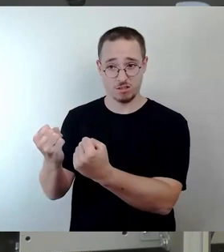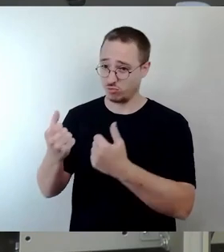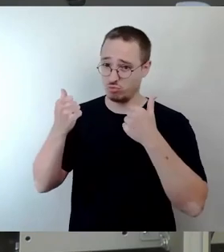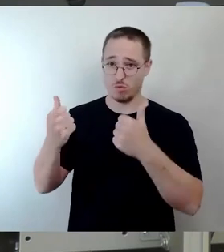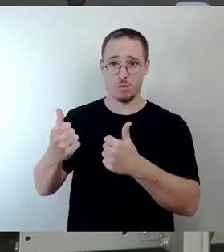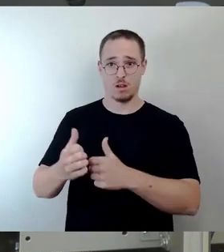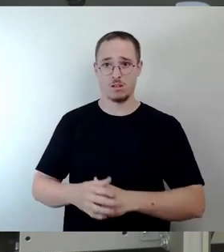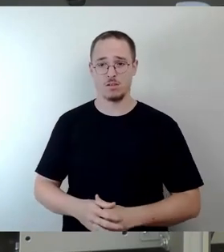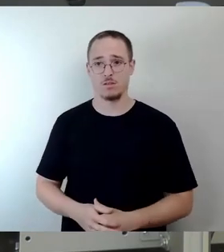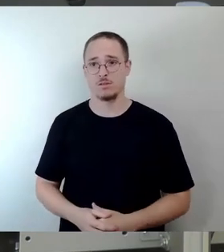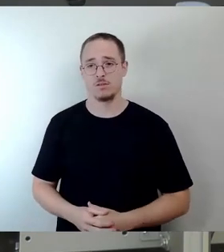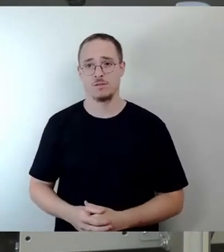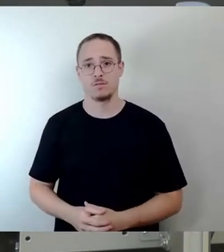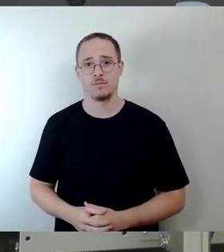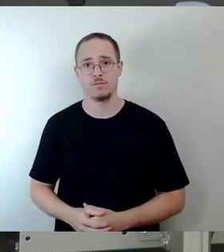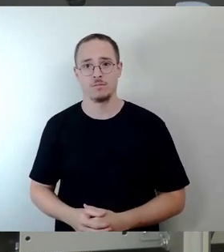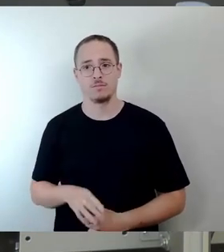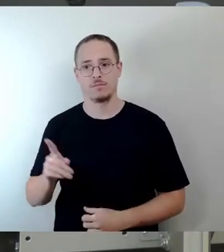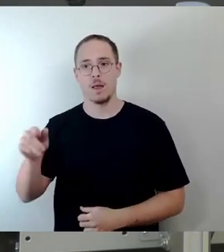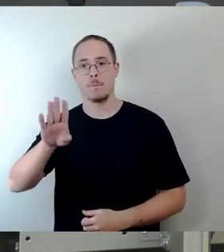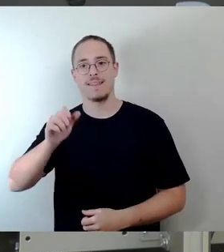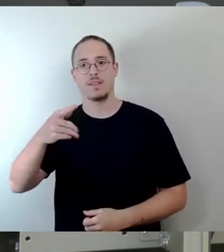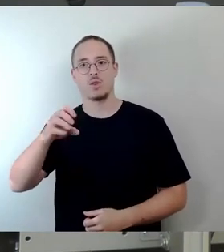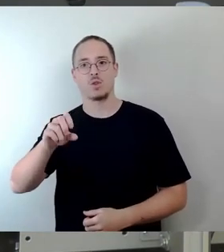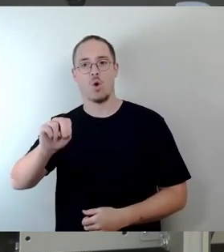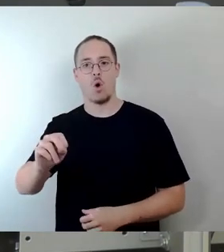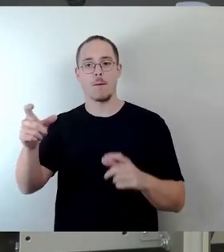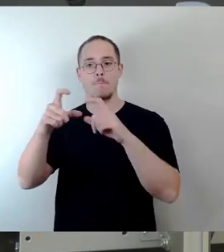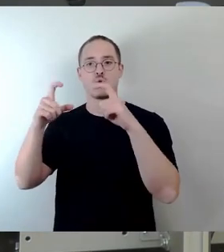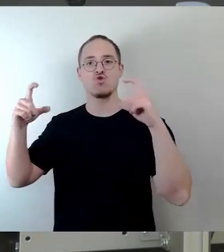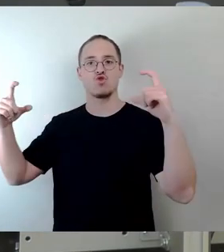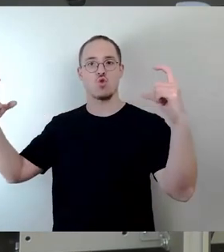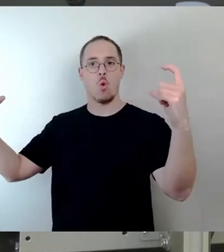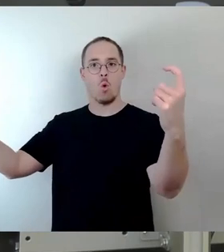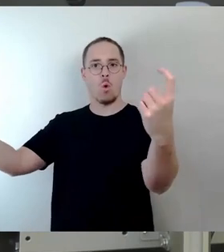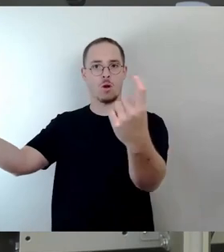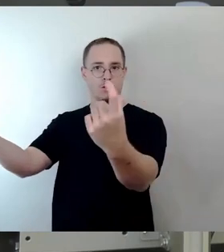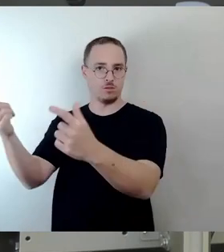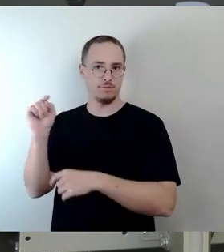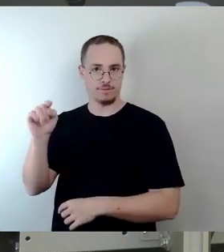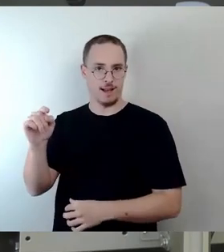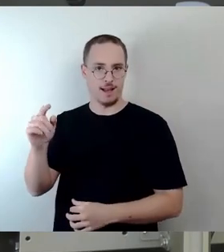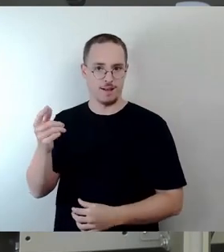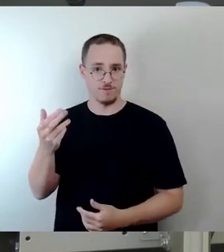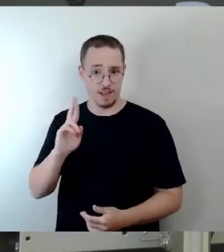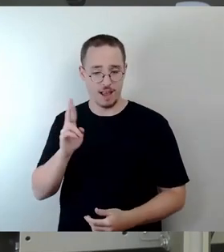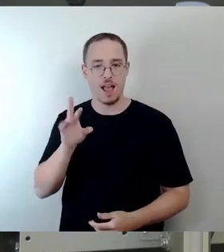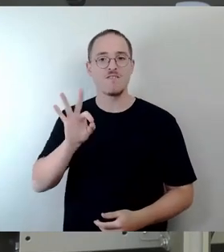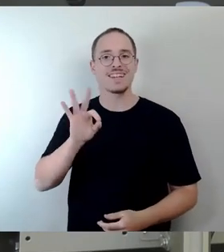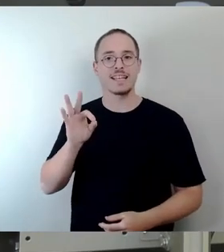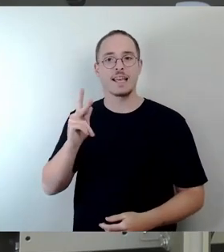Gestaltung der Betonbrüstung durch Friedrich Kracht und wir sanieren ja gerade einen der Krachtbrunnen und der